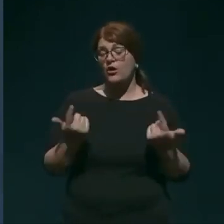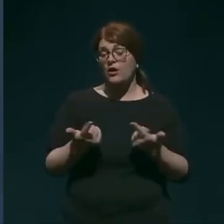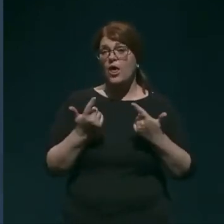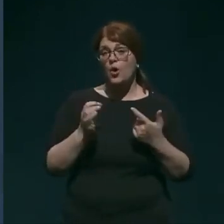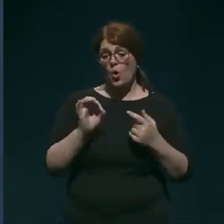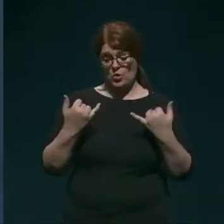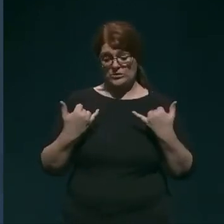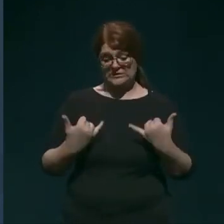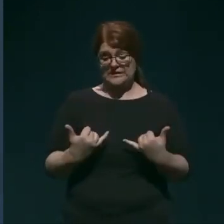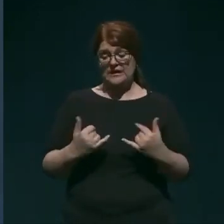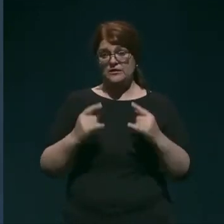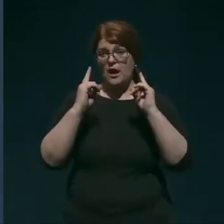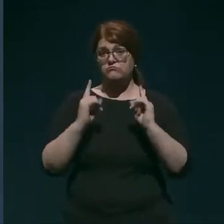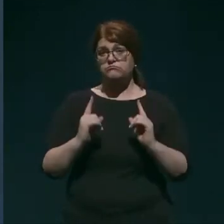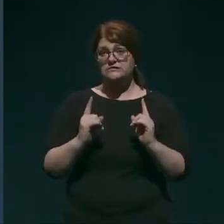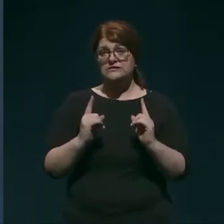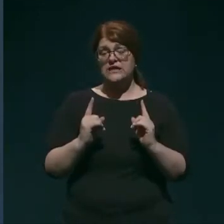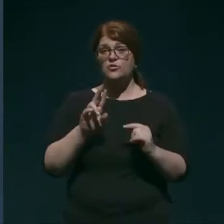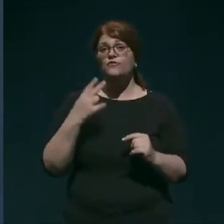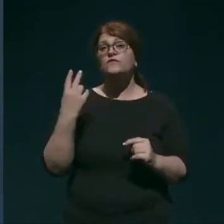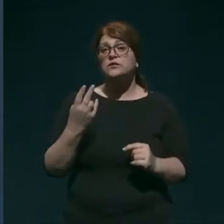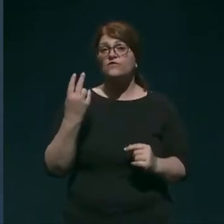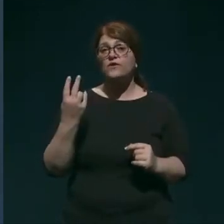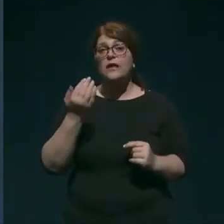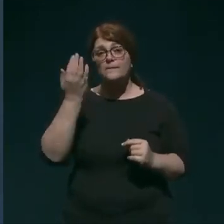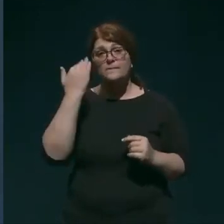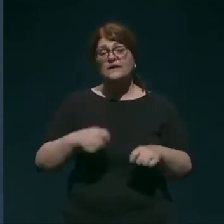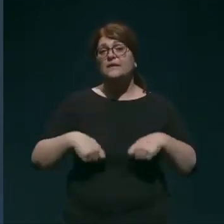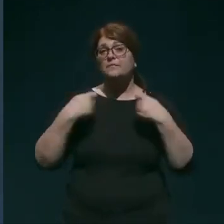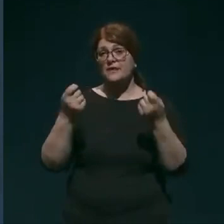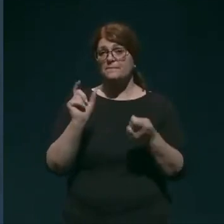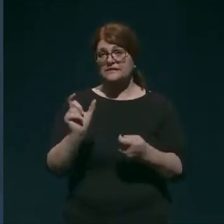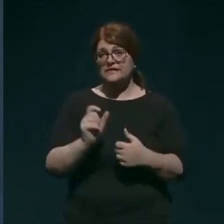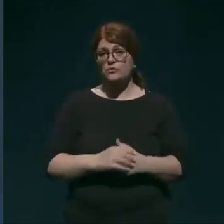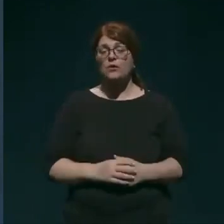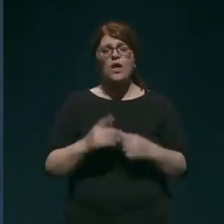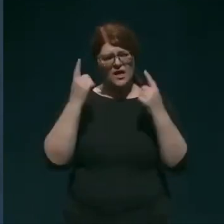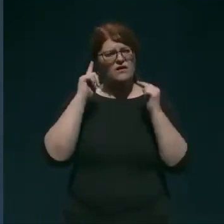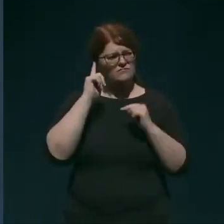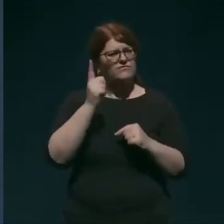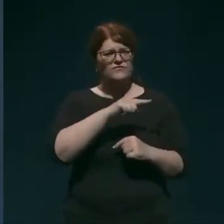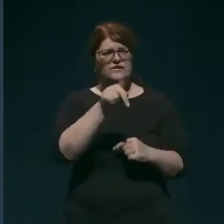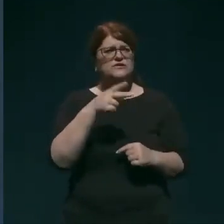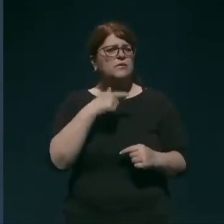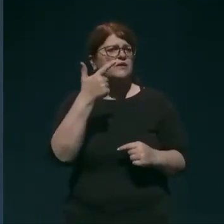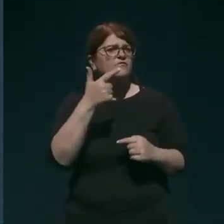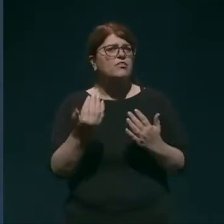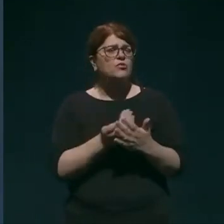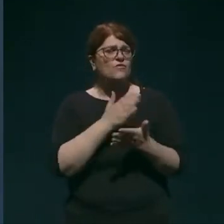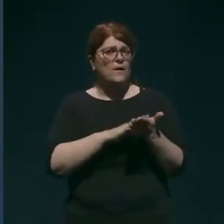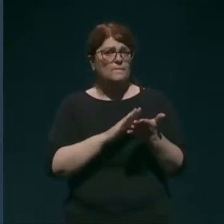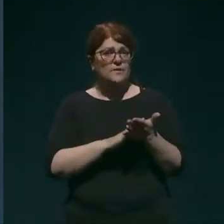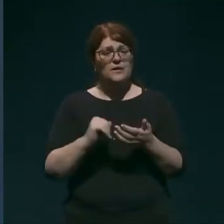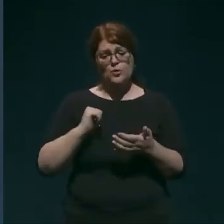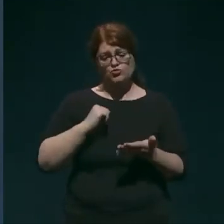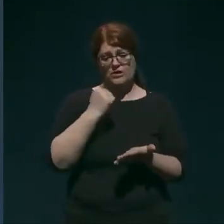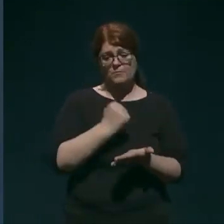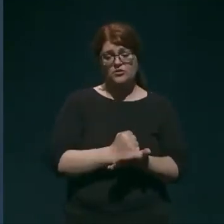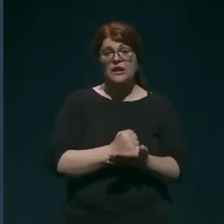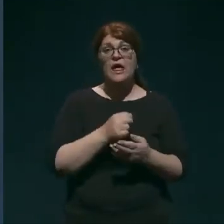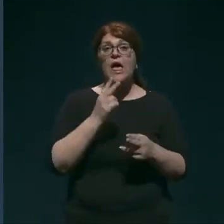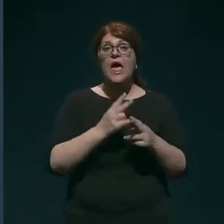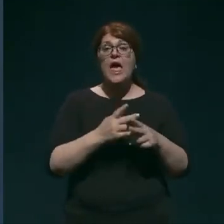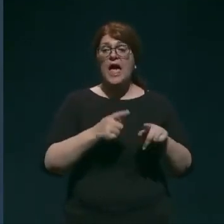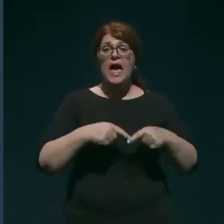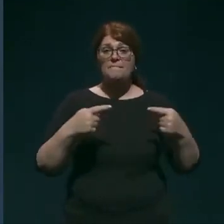trenutni aktualni situaciji v Sloveniji, predam besedo. Veste, da smo imeli torej dva primira, potrjena včiraj, epidemiološko